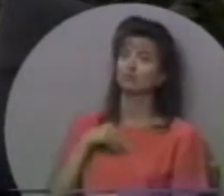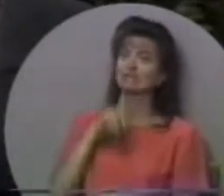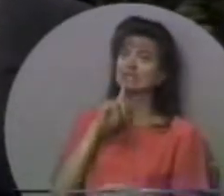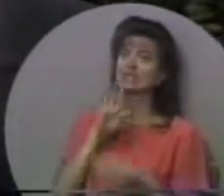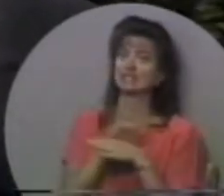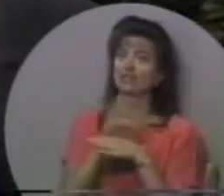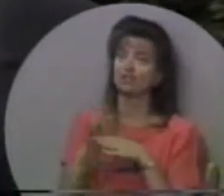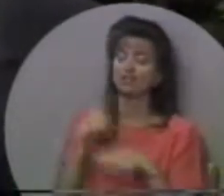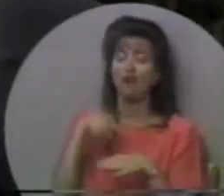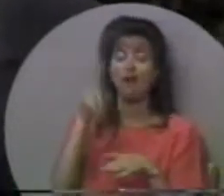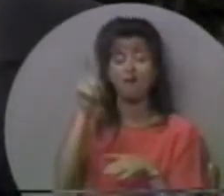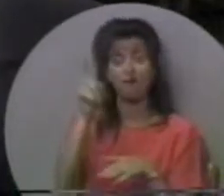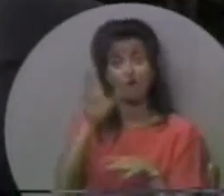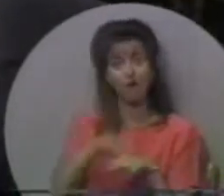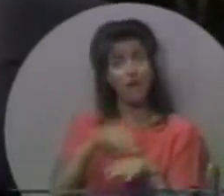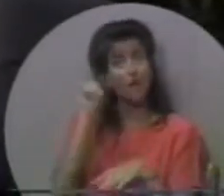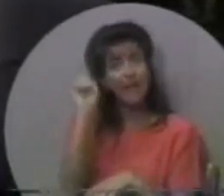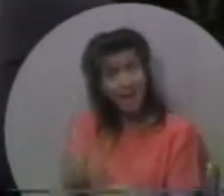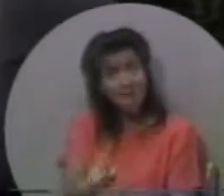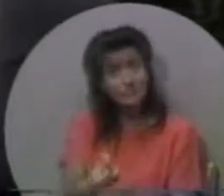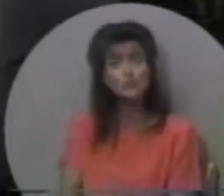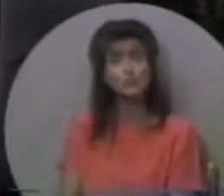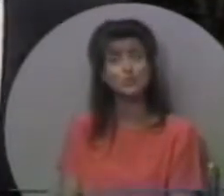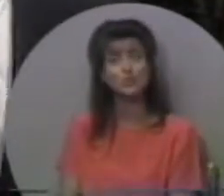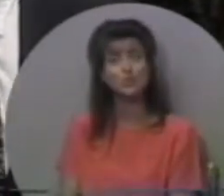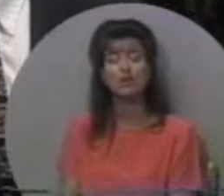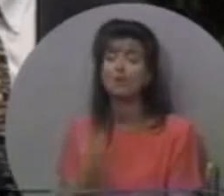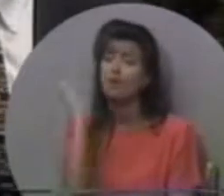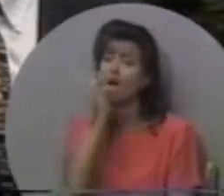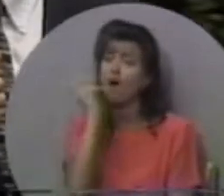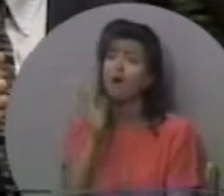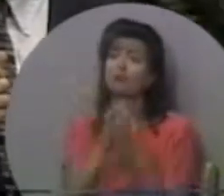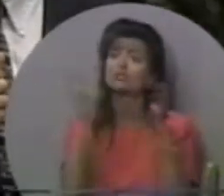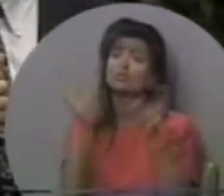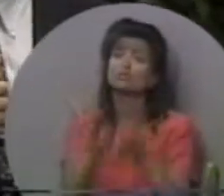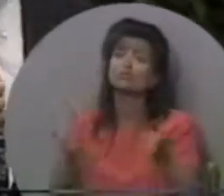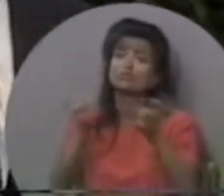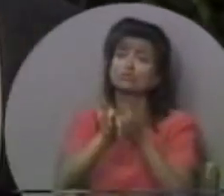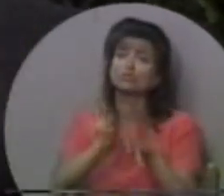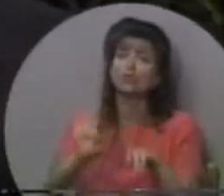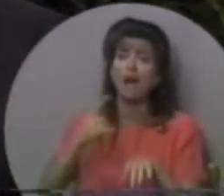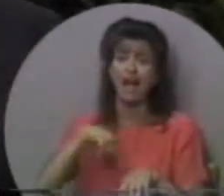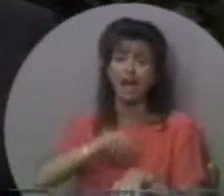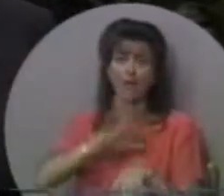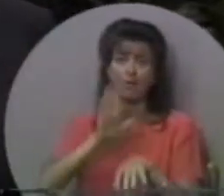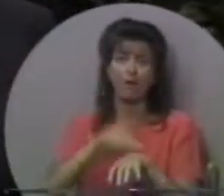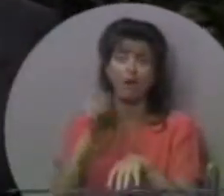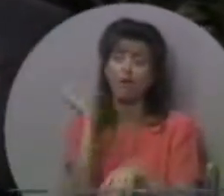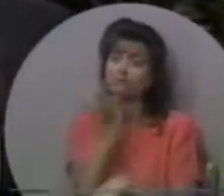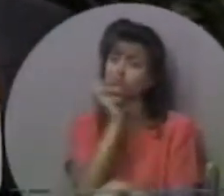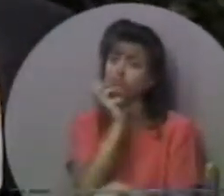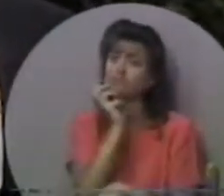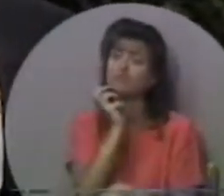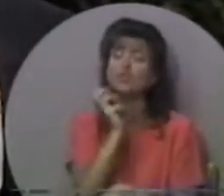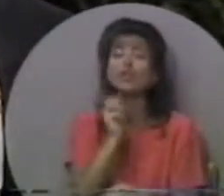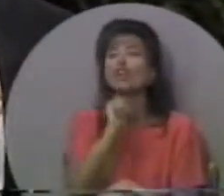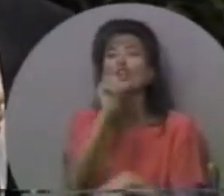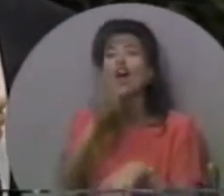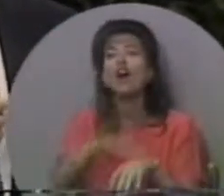відноситись інакше, як серйозно до свого поклику. Це так важливо, наш поклик.